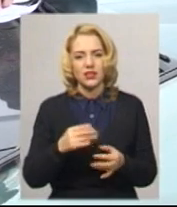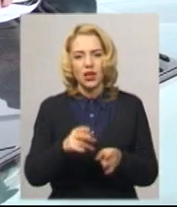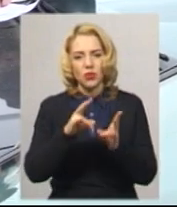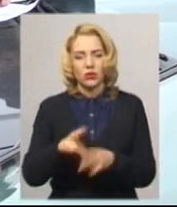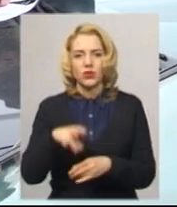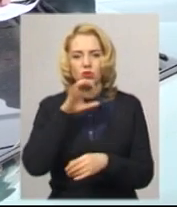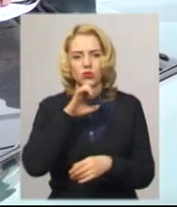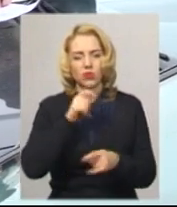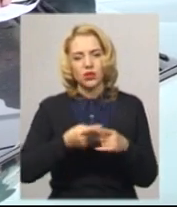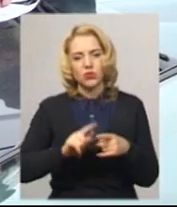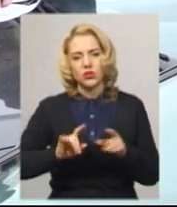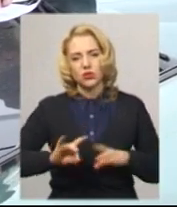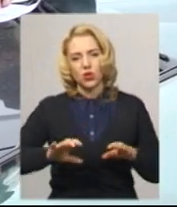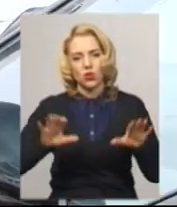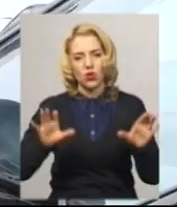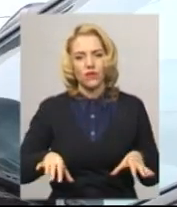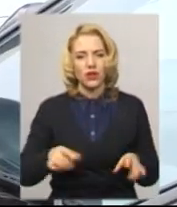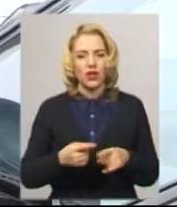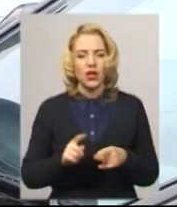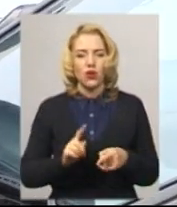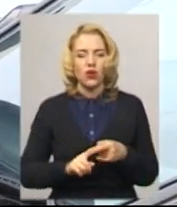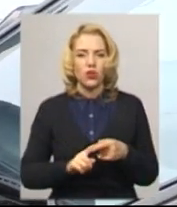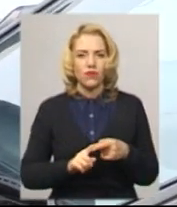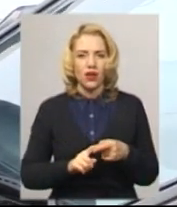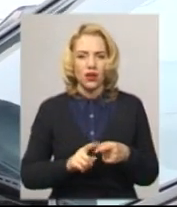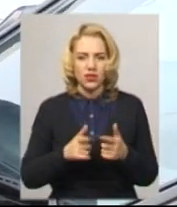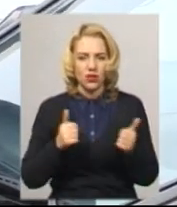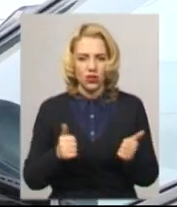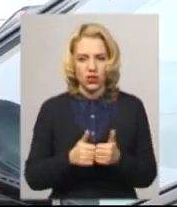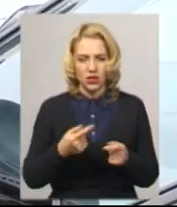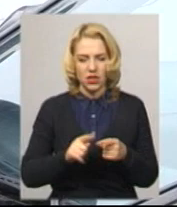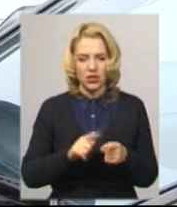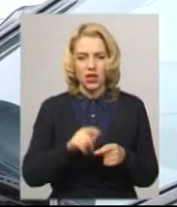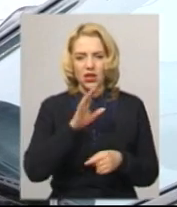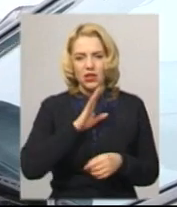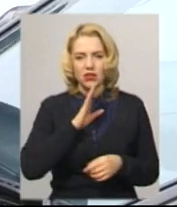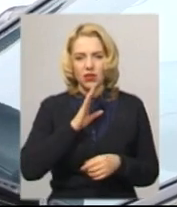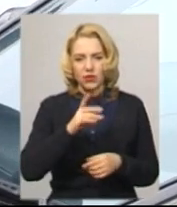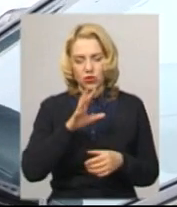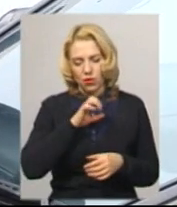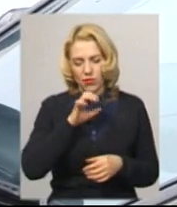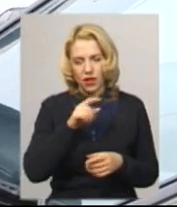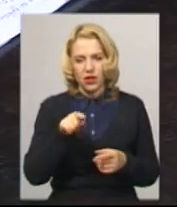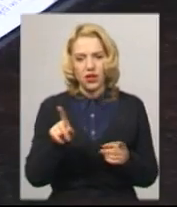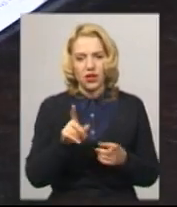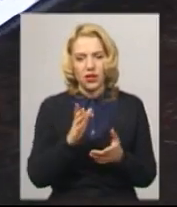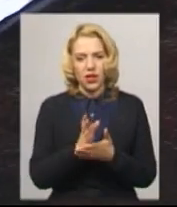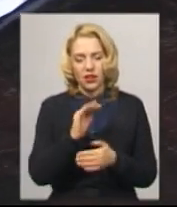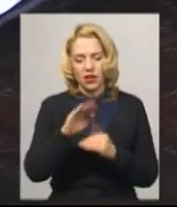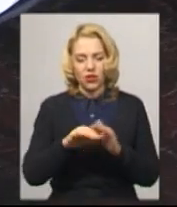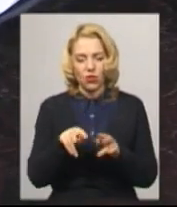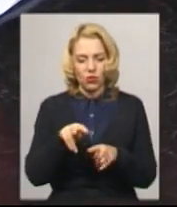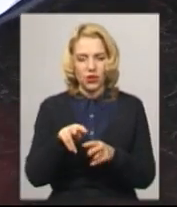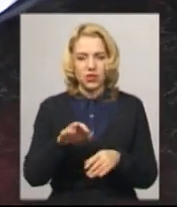повідомила голова організації Олена Голубнича. За її словами, над собакою, яка зараз знаходиться під їх опікою, познущався директор